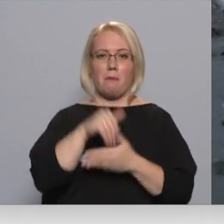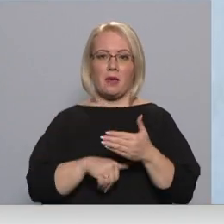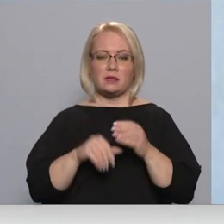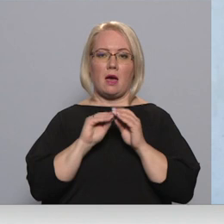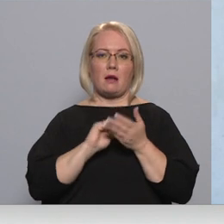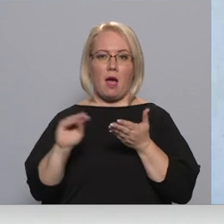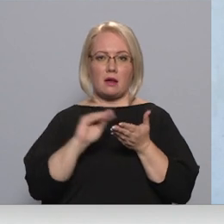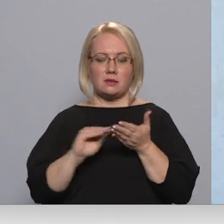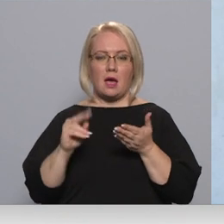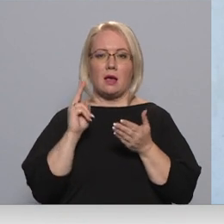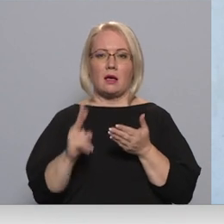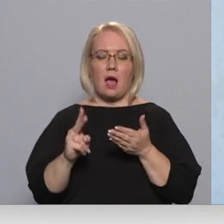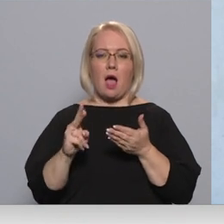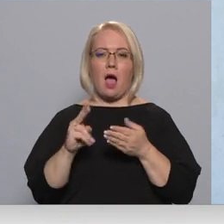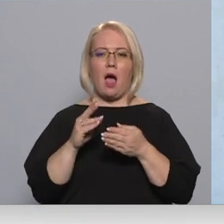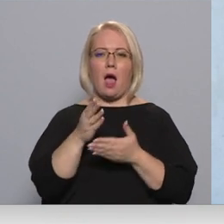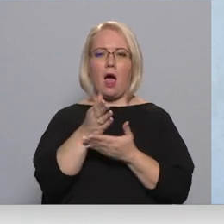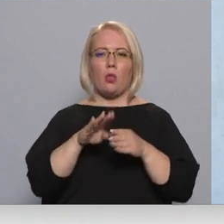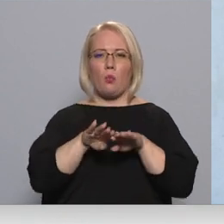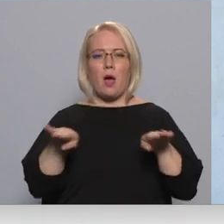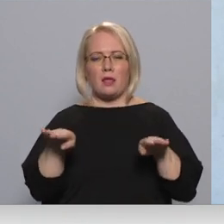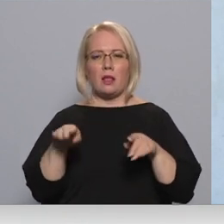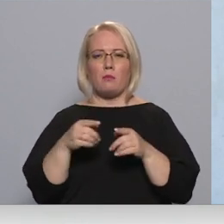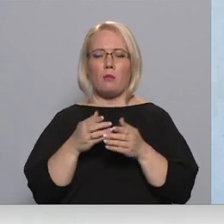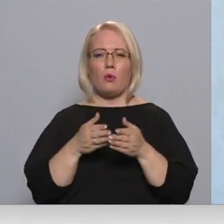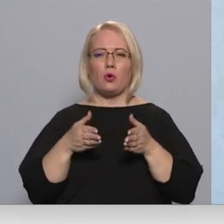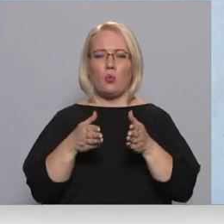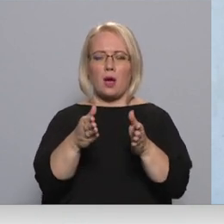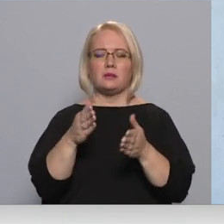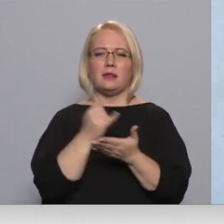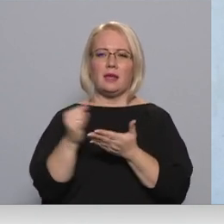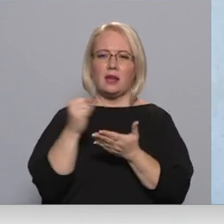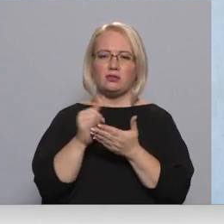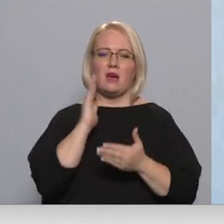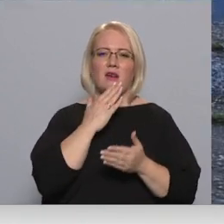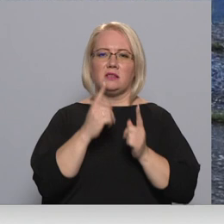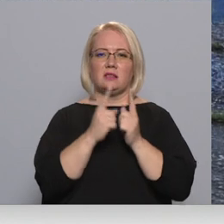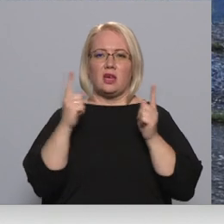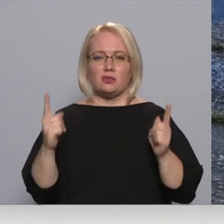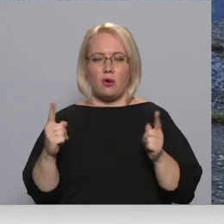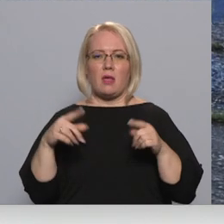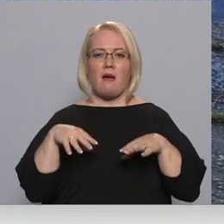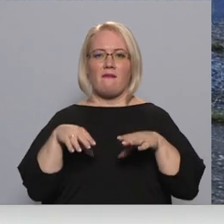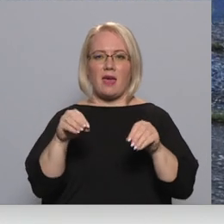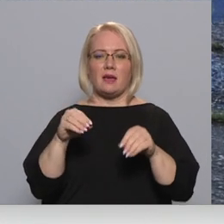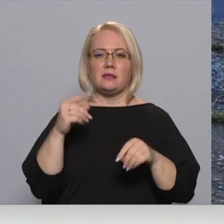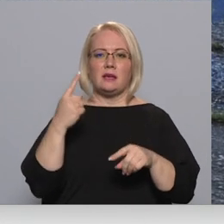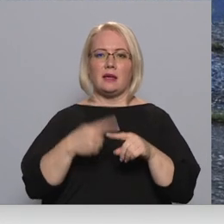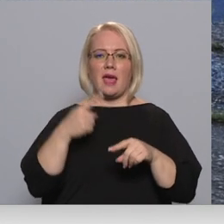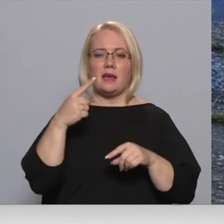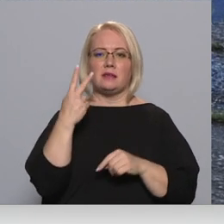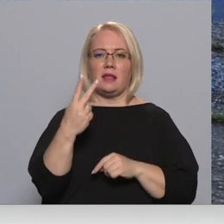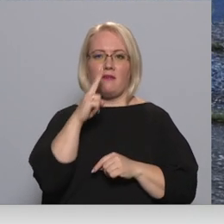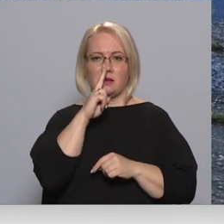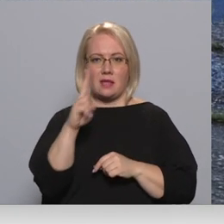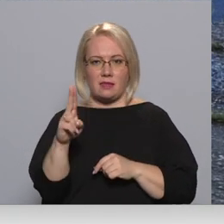skaidro, ka nodalījumi joslas tīrīšanu vasaras sezonā A klases autoceļiem vai to posmiem veic reizi divās nedēļās,